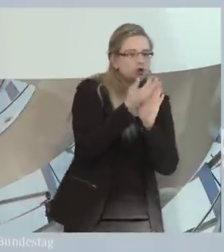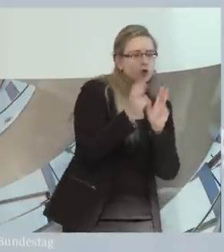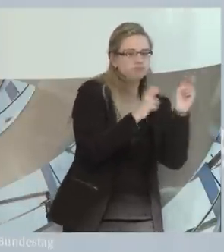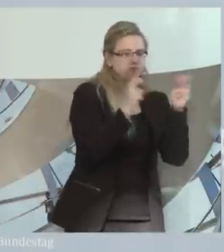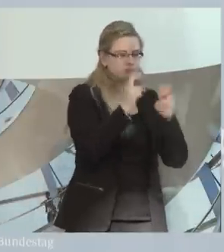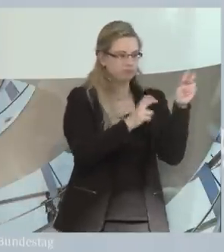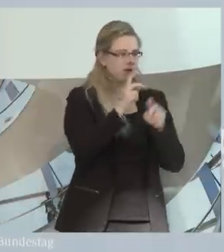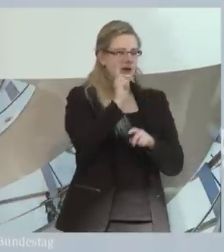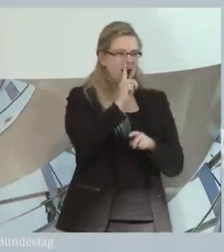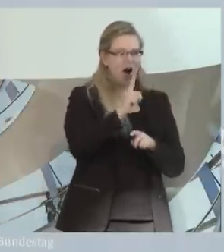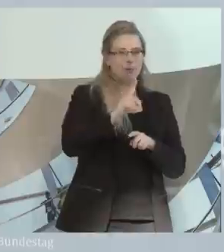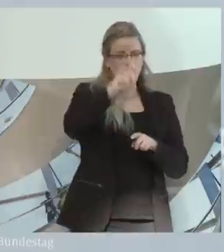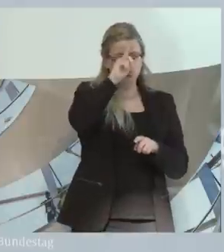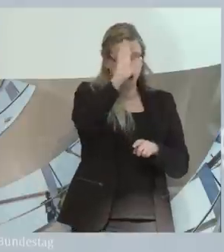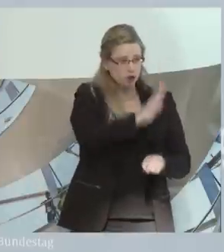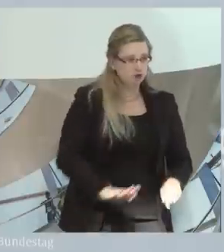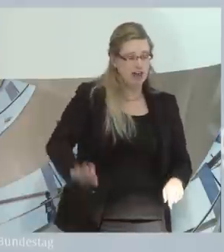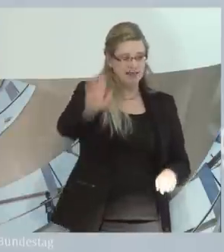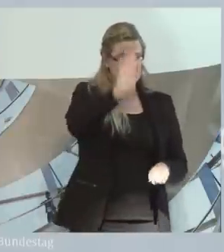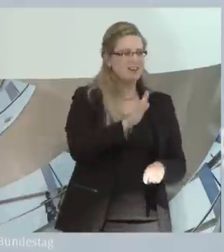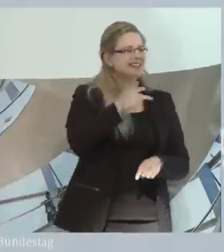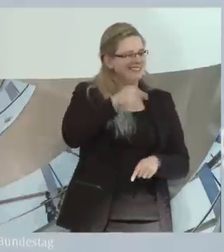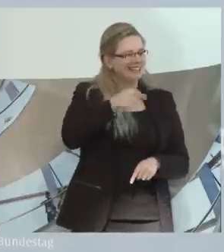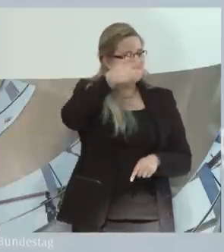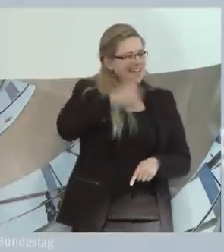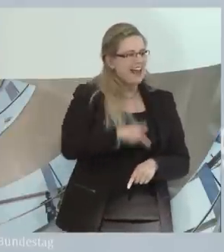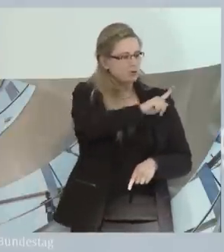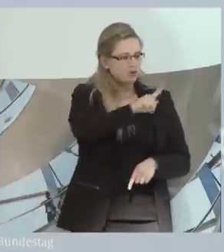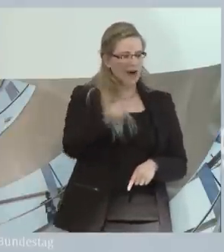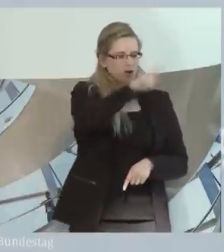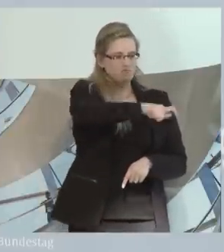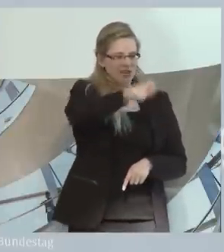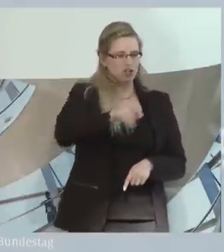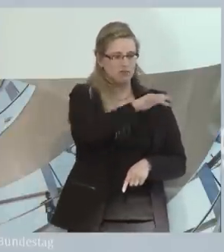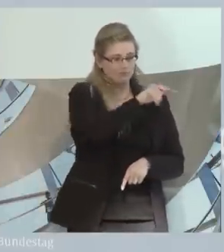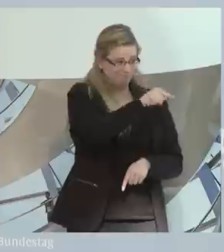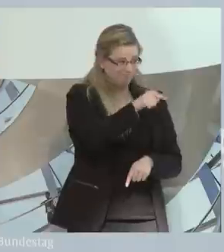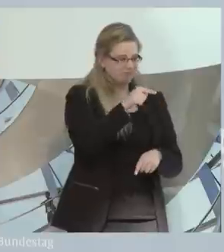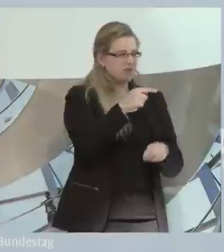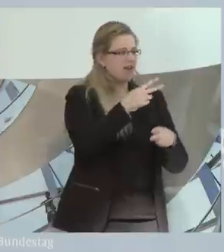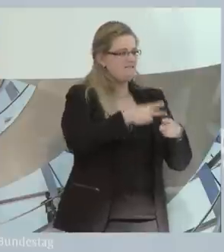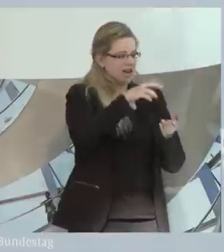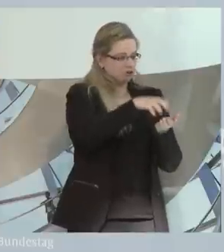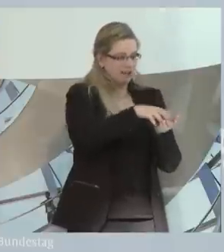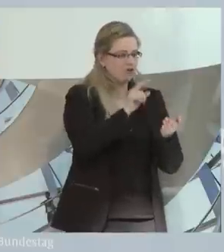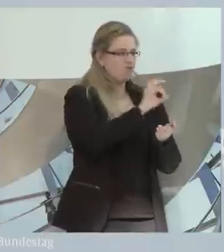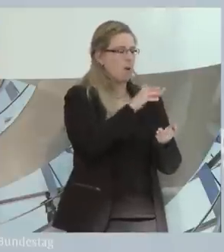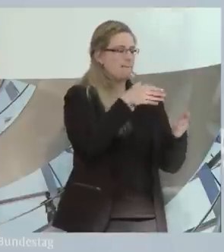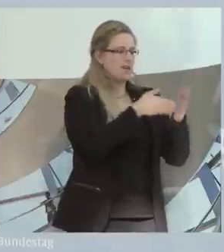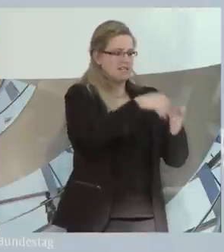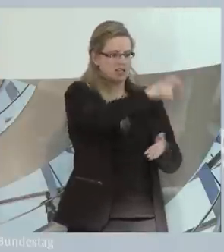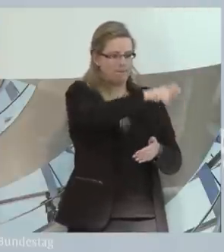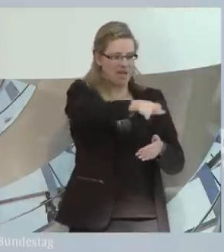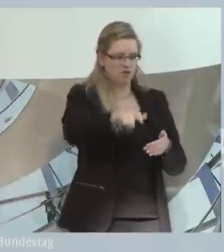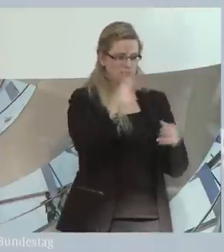Bundesweit arbeiten derzeit rund 300.000 Menschen in Werkstätten für behinderte Menschen. Ihre